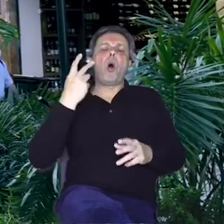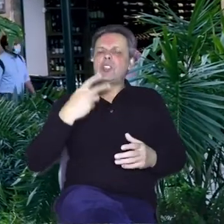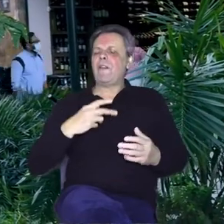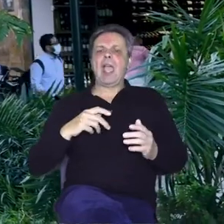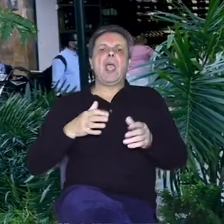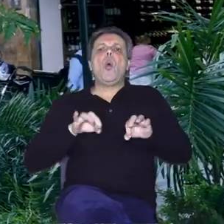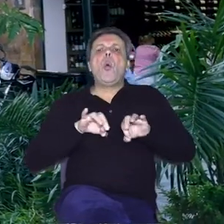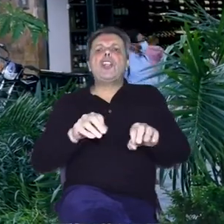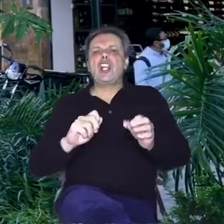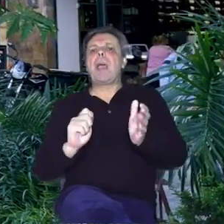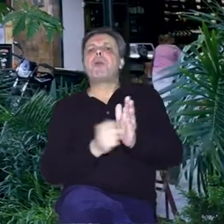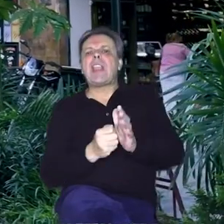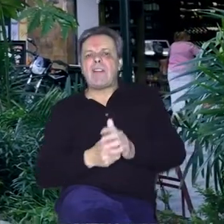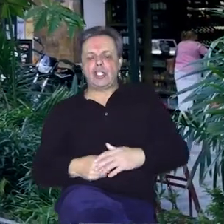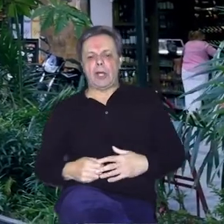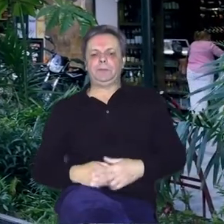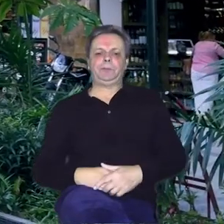uličnih prodavača zvučno.